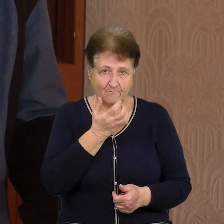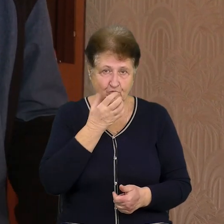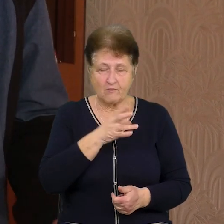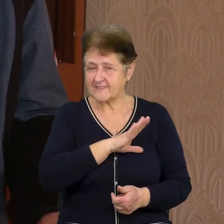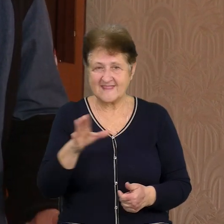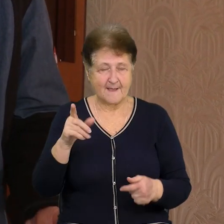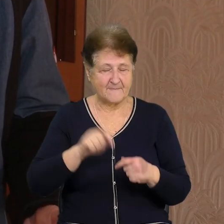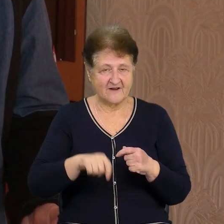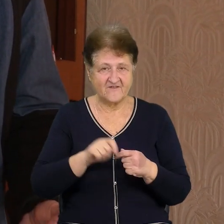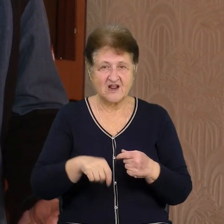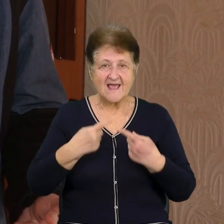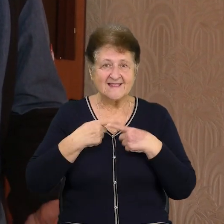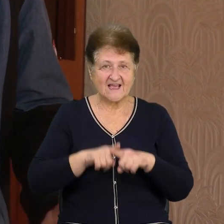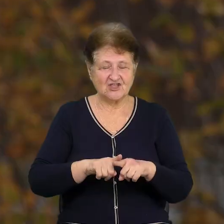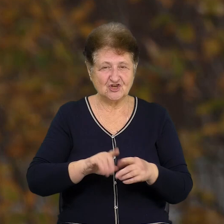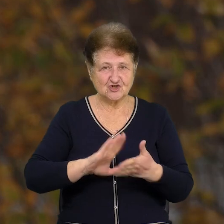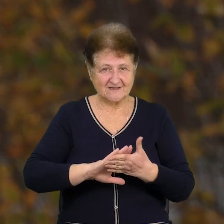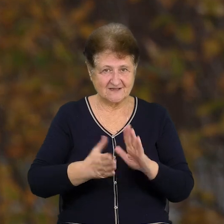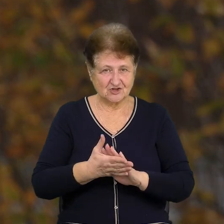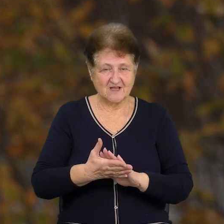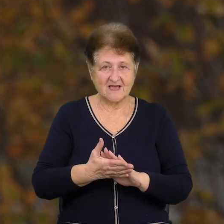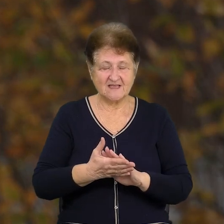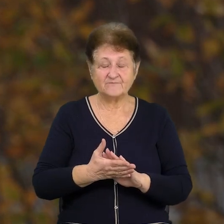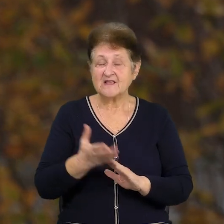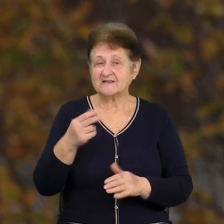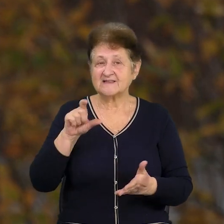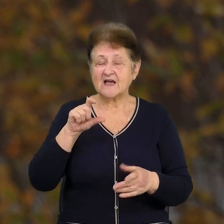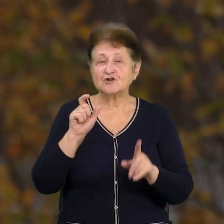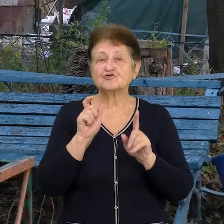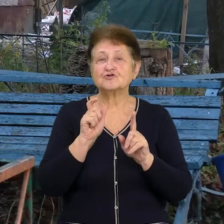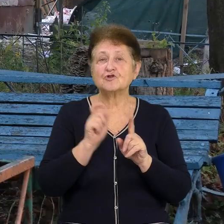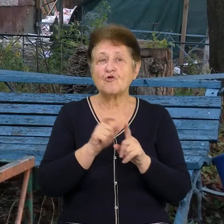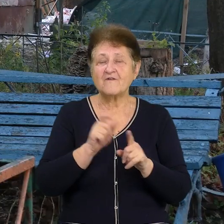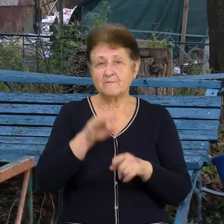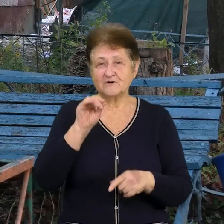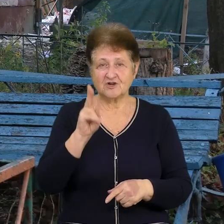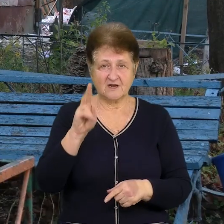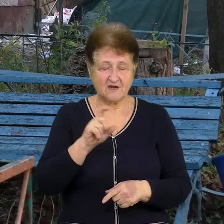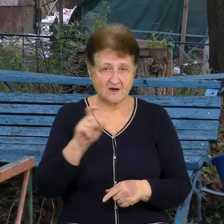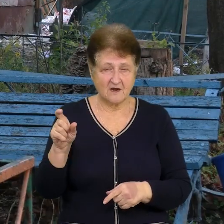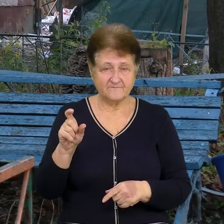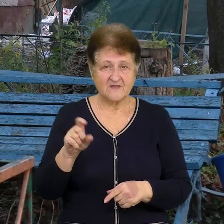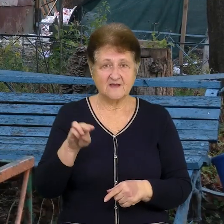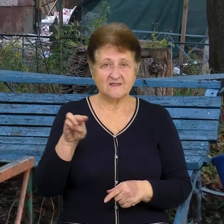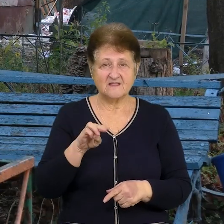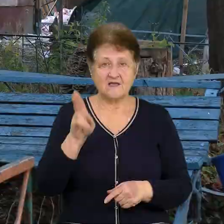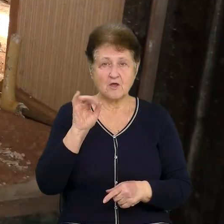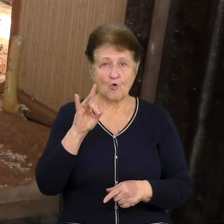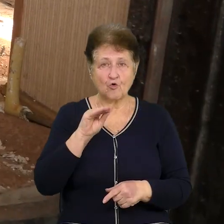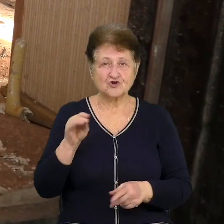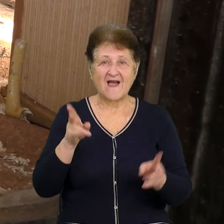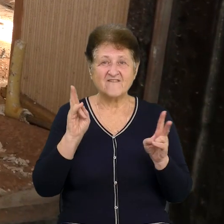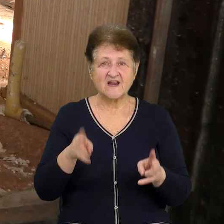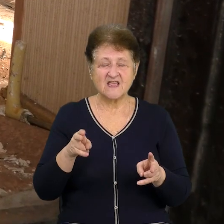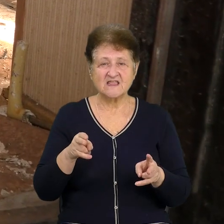перевіривши технічні станції і системи. За словами представниці міського управління житлово-комунального господарства Тетяни Корж, аварійна